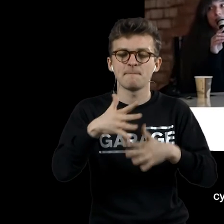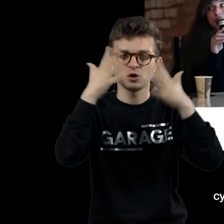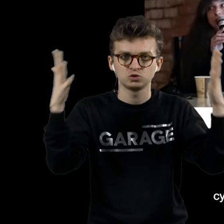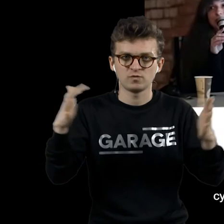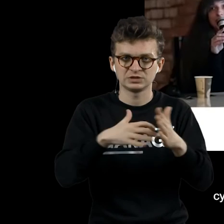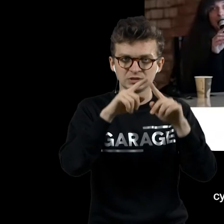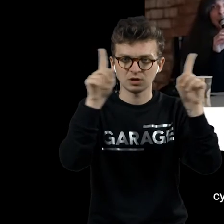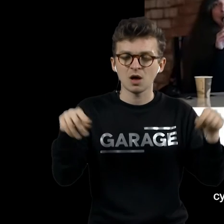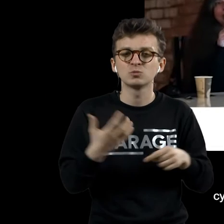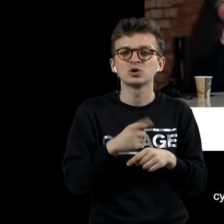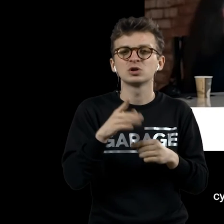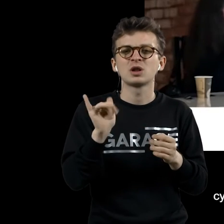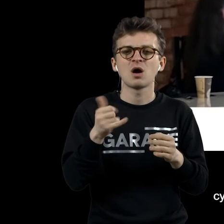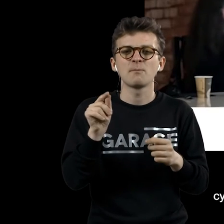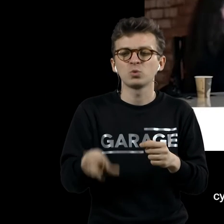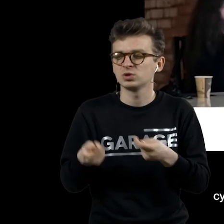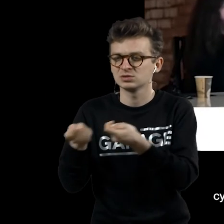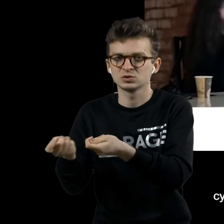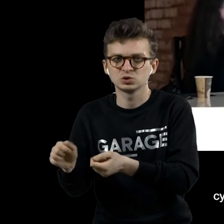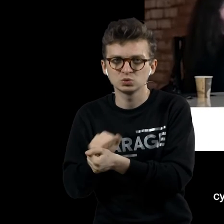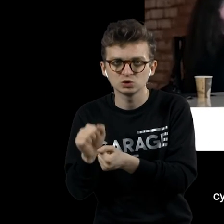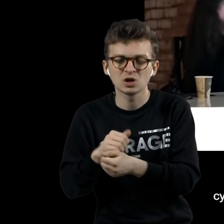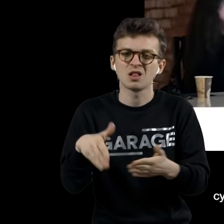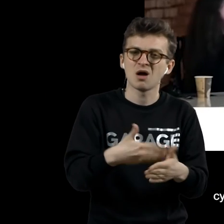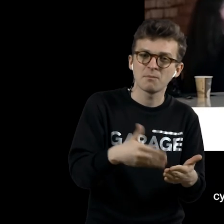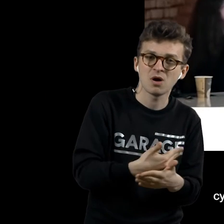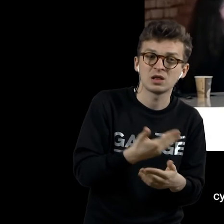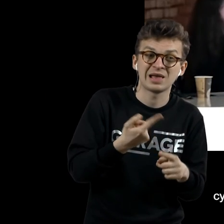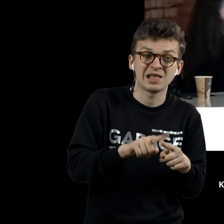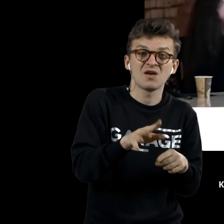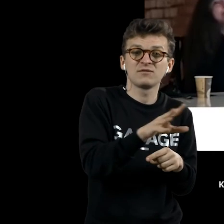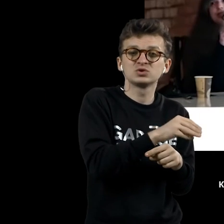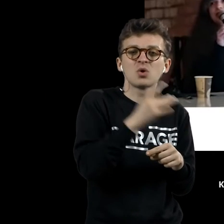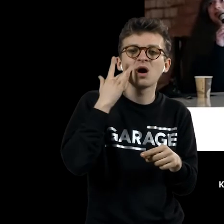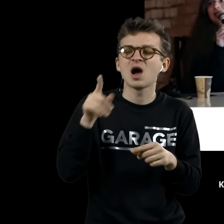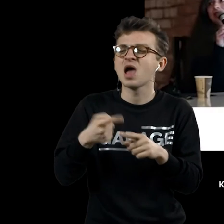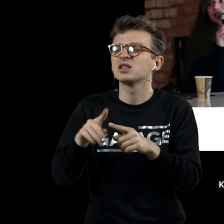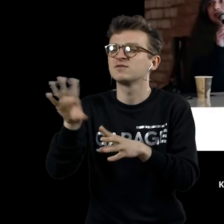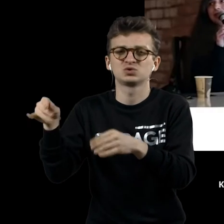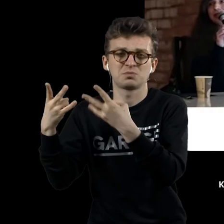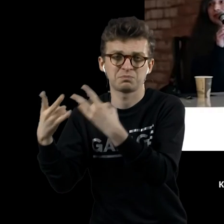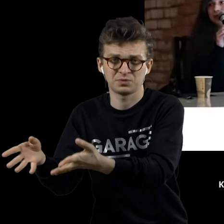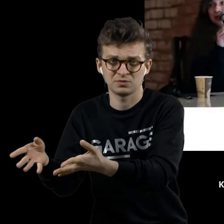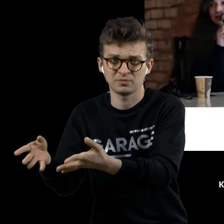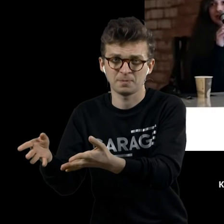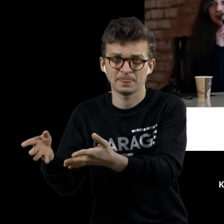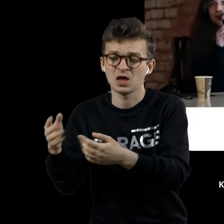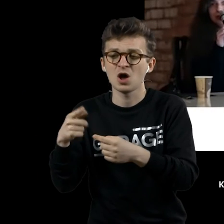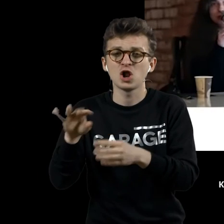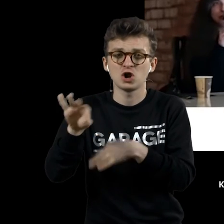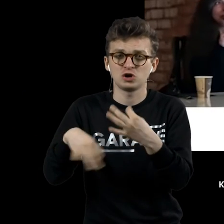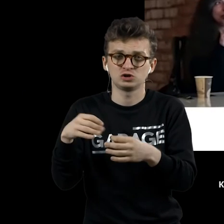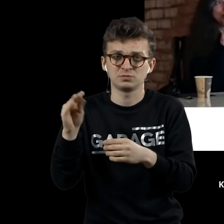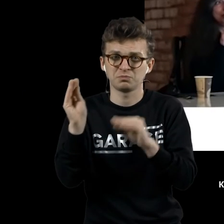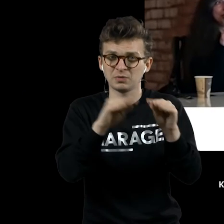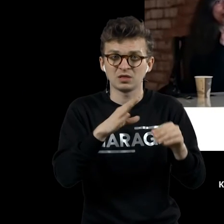сушилка для бутылок или лопата – это какие-то запчасти, которые не пригодились, в отличие вот эти радиомеды.